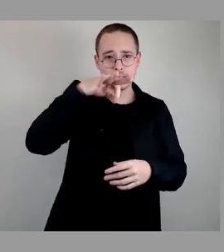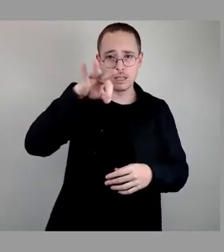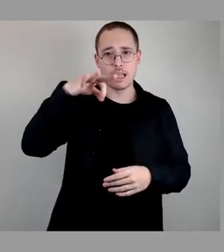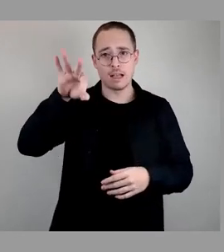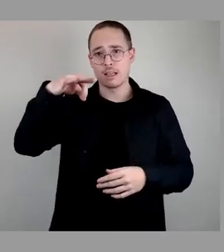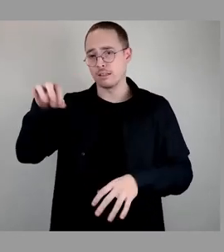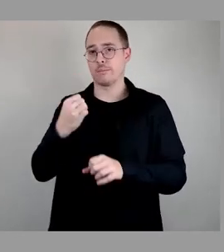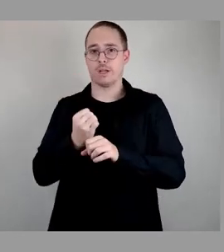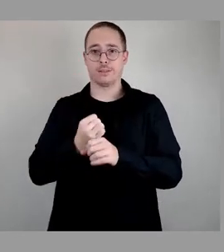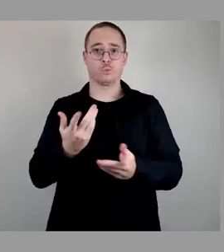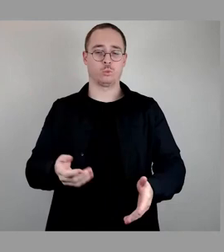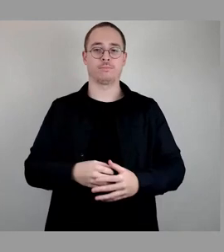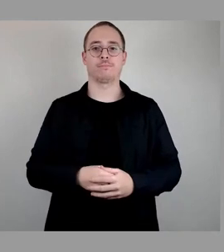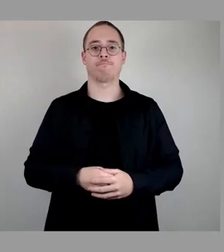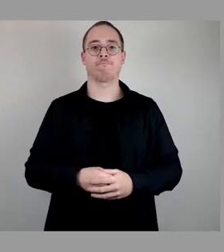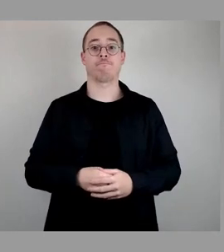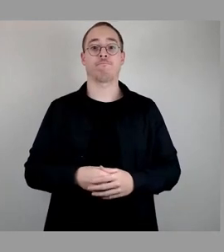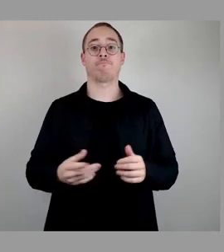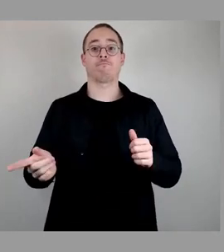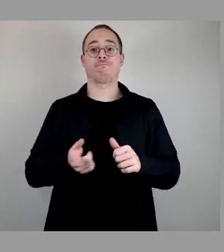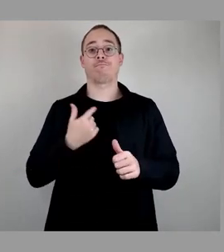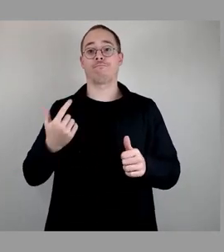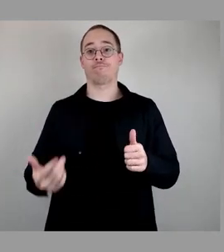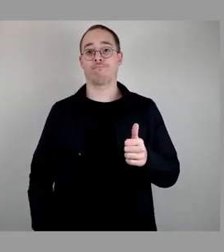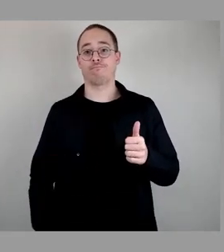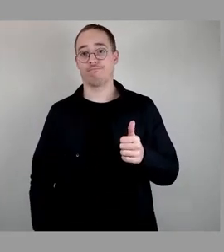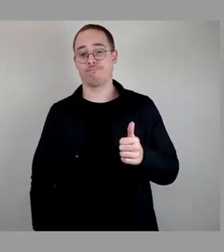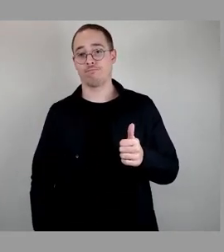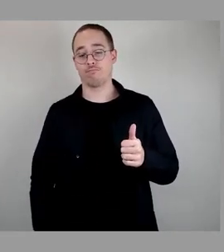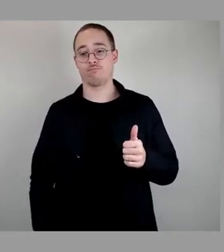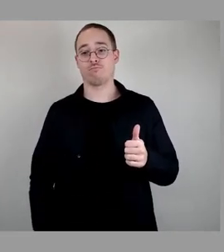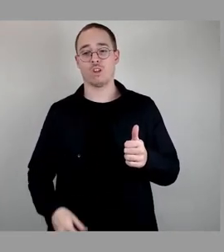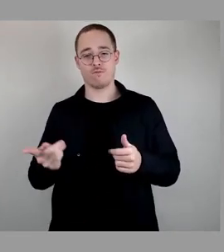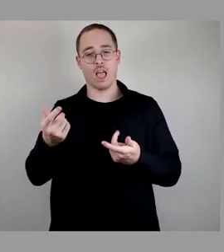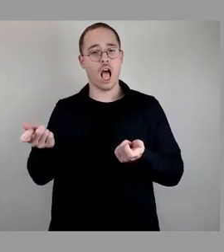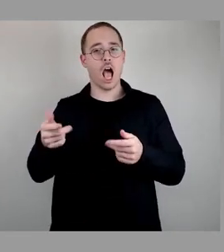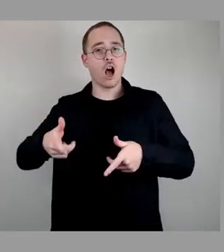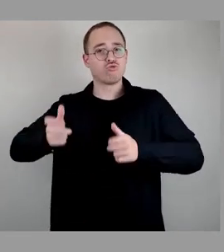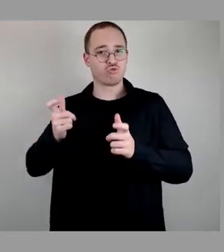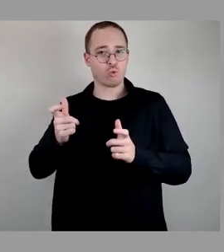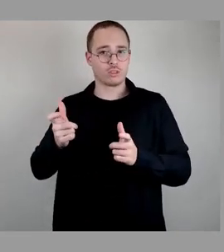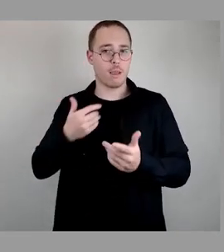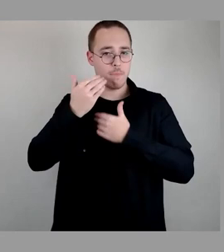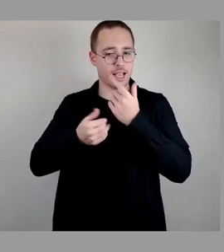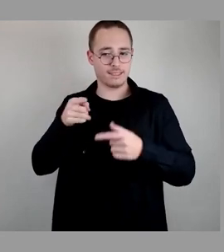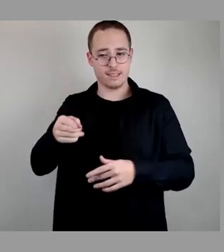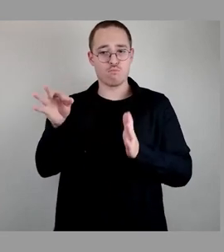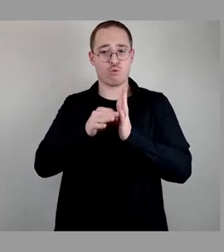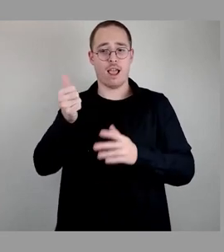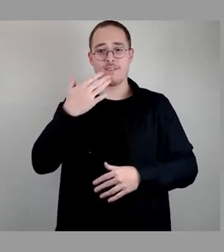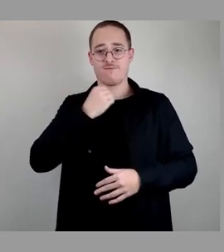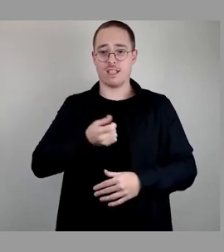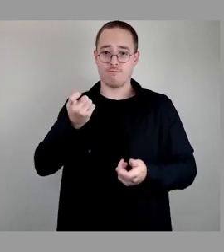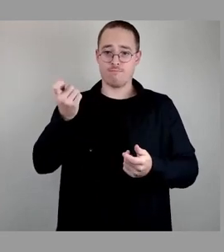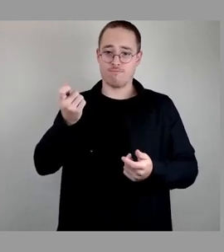Also wer dem im federführenden Ausschussbericht, dem Punkt 1, die Zustimmung geben möchte, den bitte ich jetzt um das Stimmzeichen.